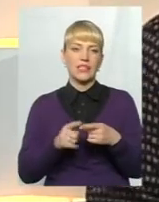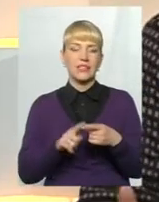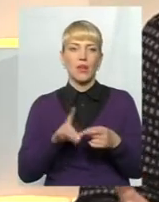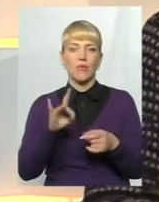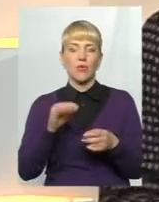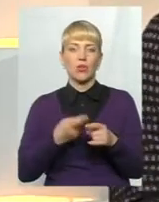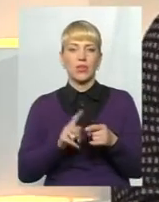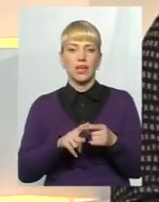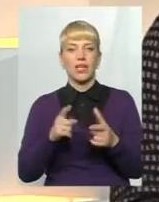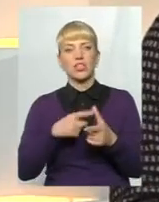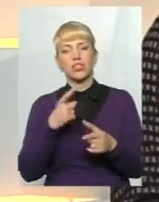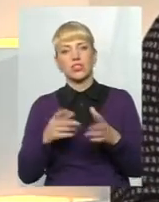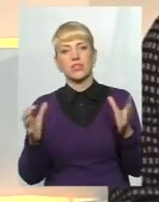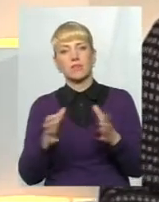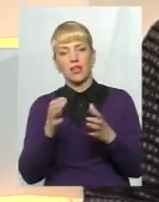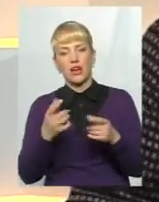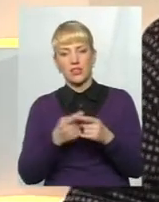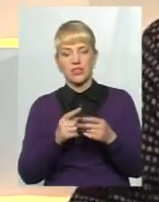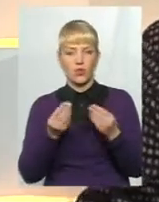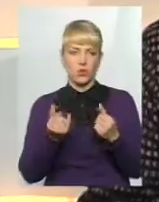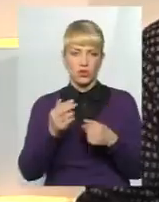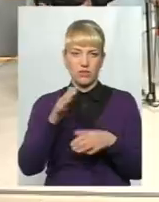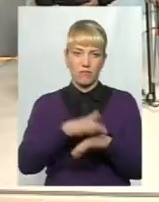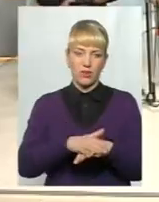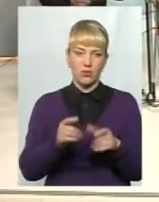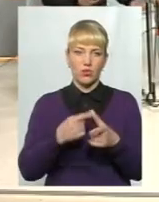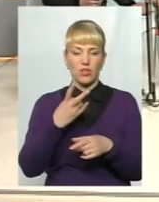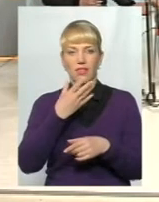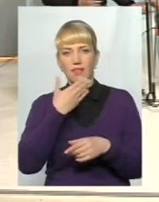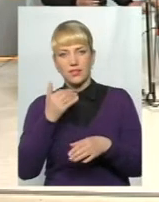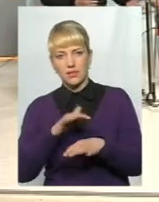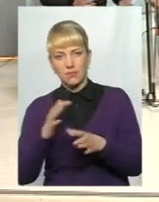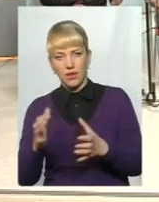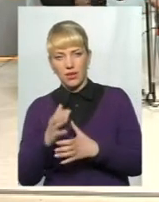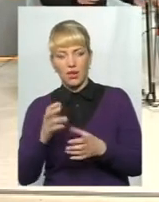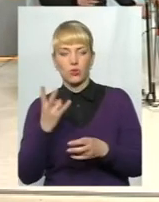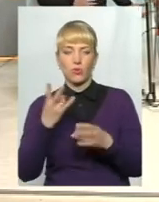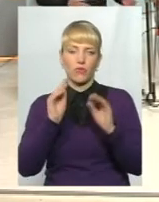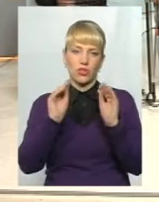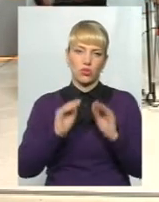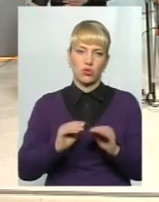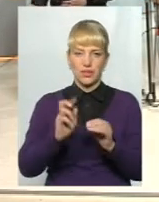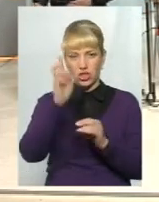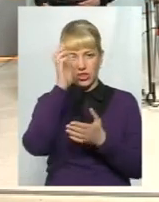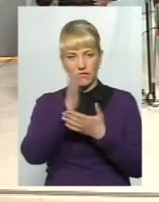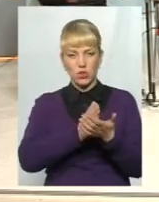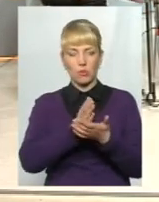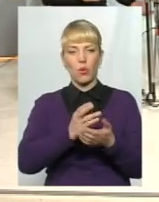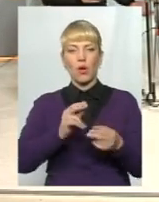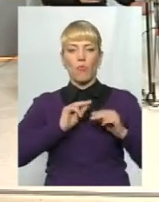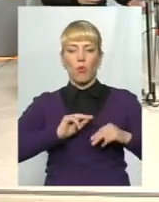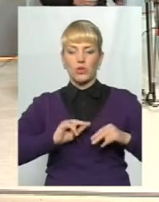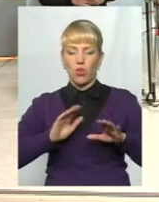те, чи зберігають вони ці кошти в банках, чи не зберігають. Хто має декларуватись – державні службовці, посадові особи,